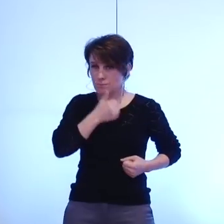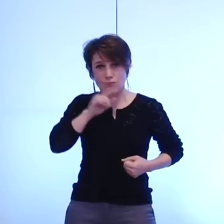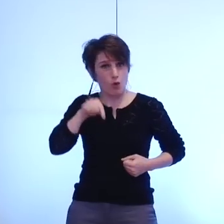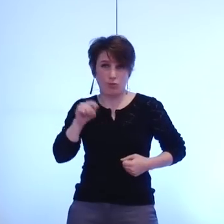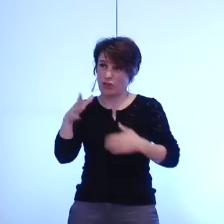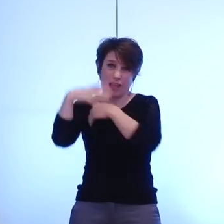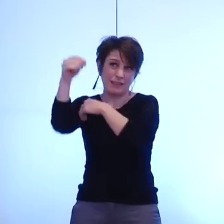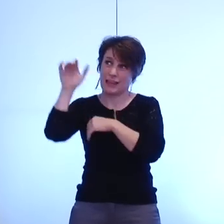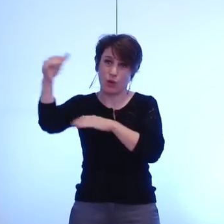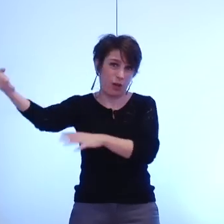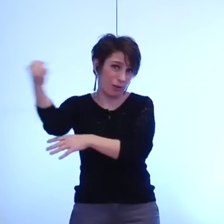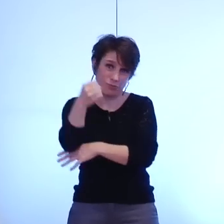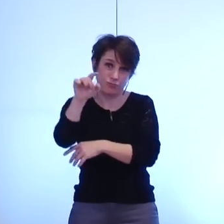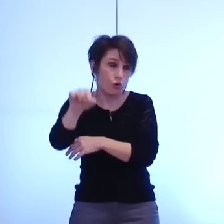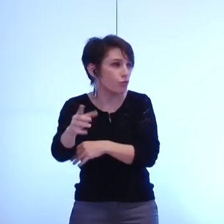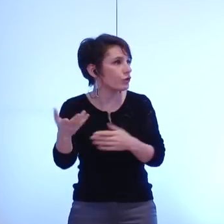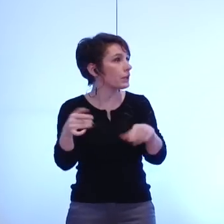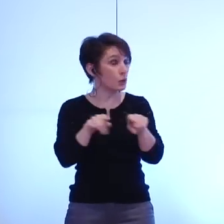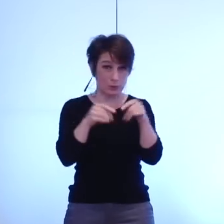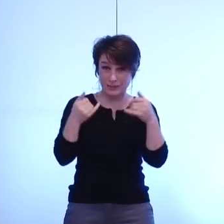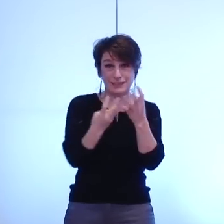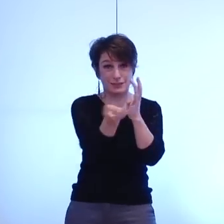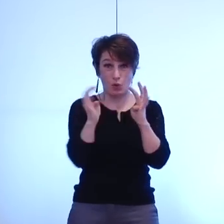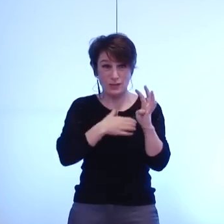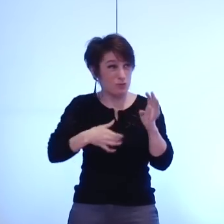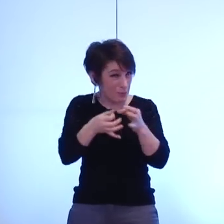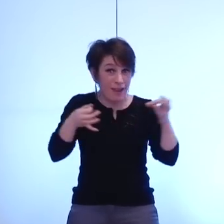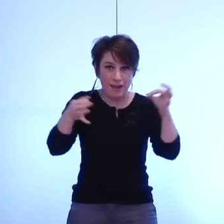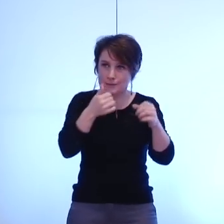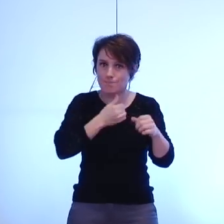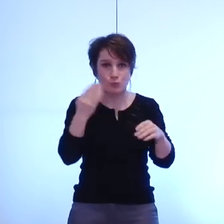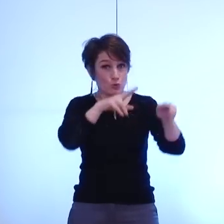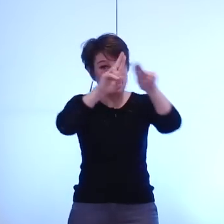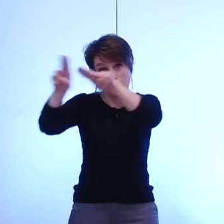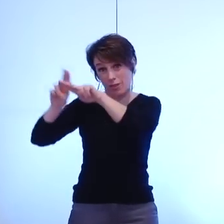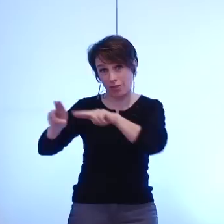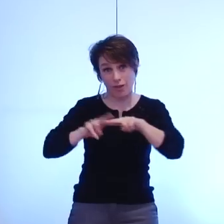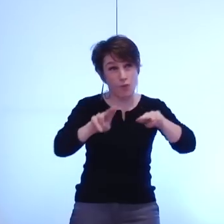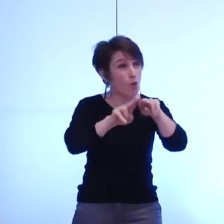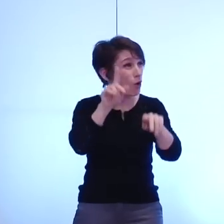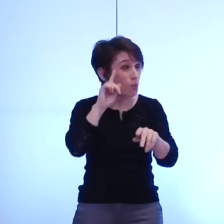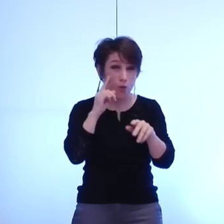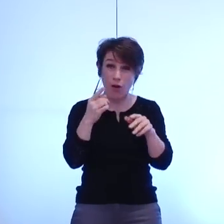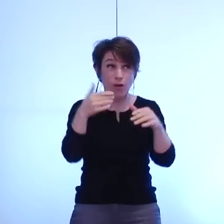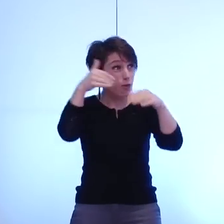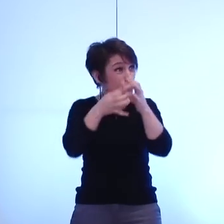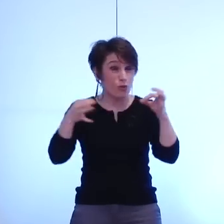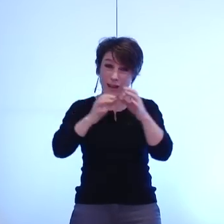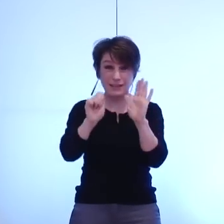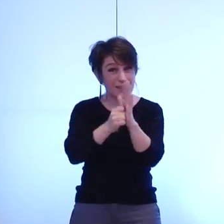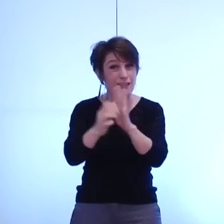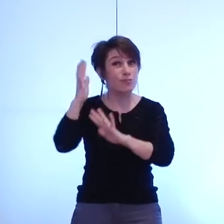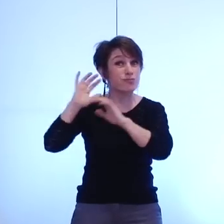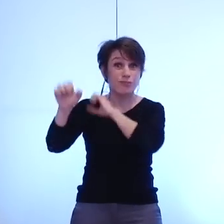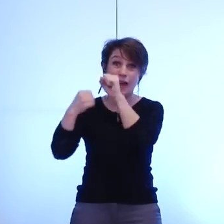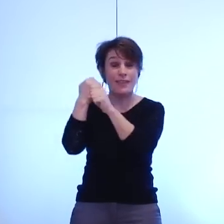travaux également qui sont nécessaires dans cette salle du Conseil municipal dont la configuration date de 1960, des années 60